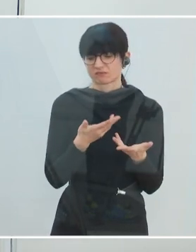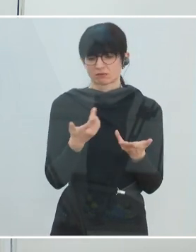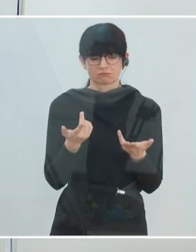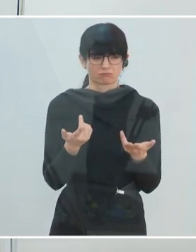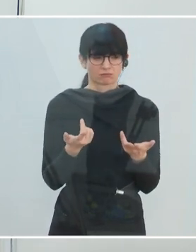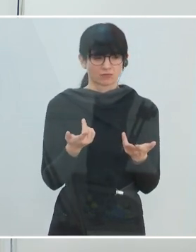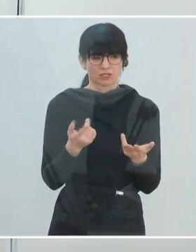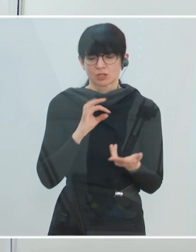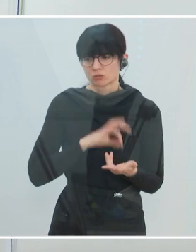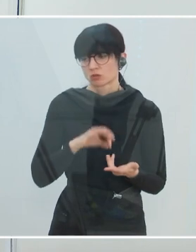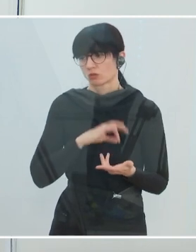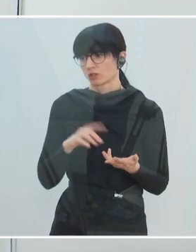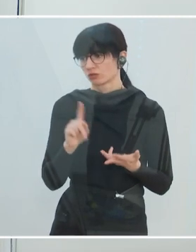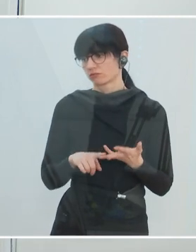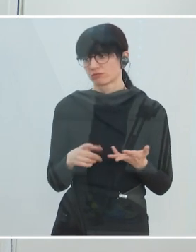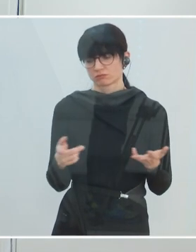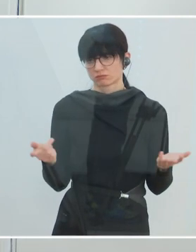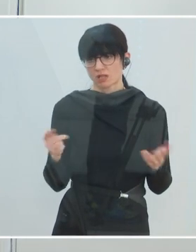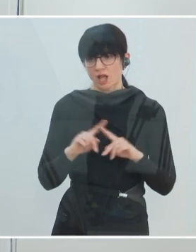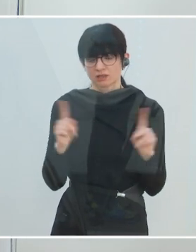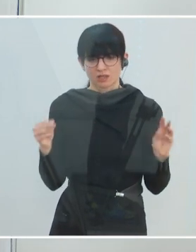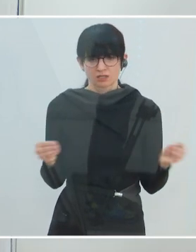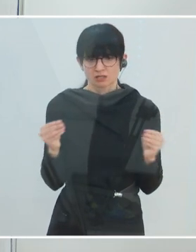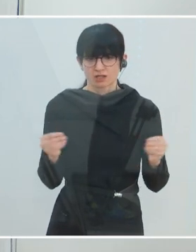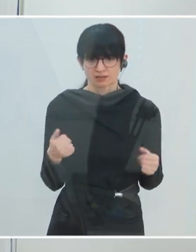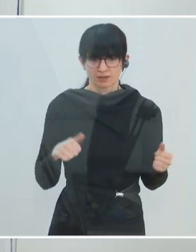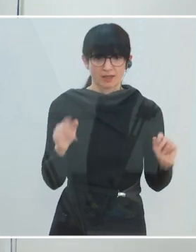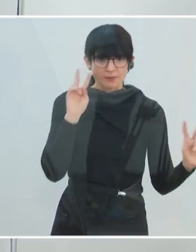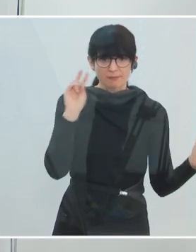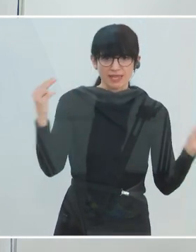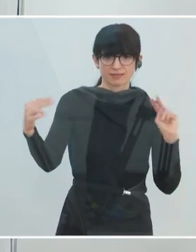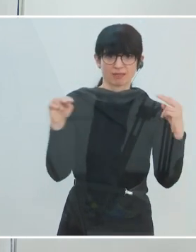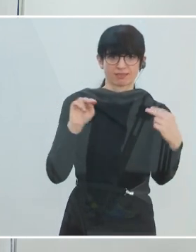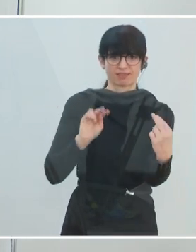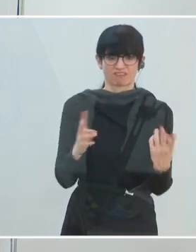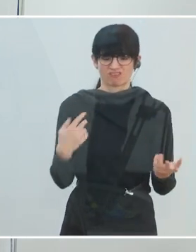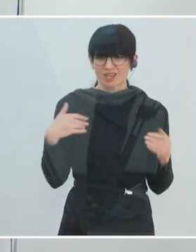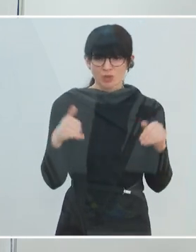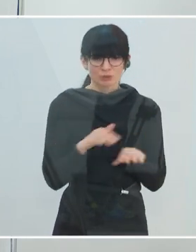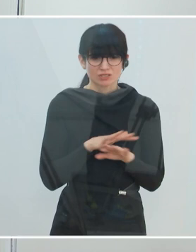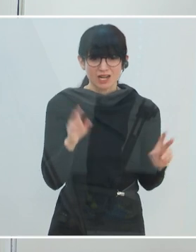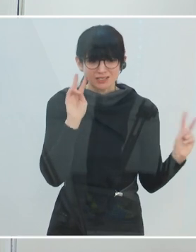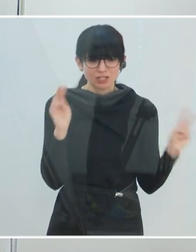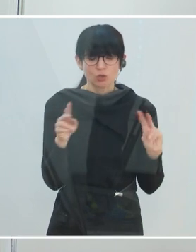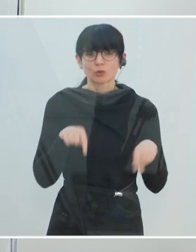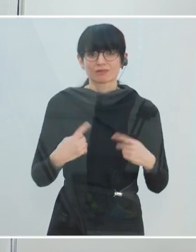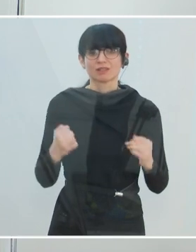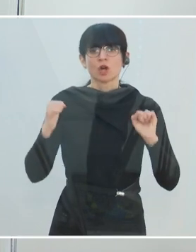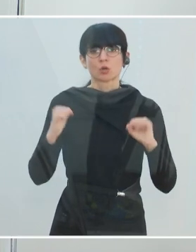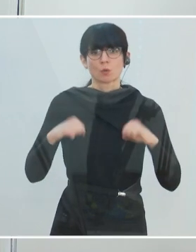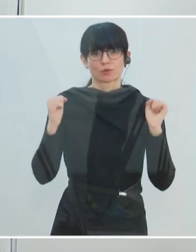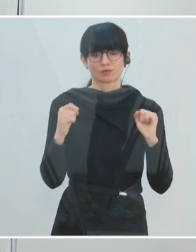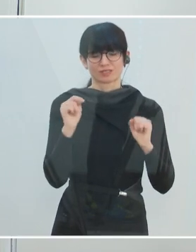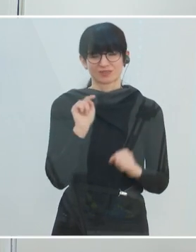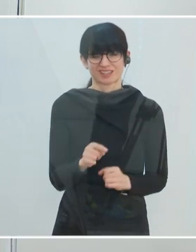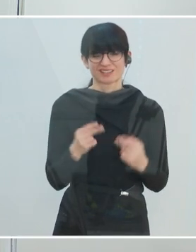psychologischer Seite, aber auch noch von anderen Seiten. Und man muss sich alle diese Expertisen anschauen und dann einen Kompromiss bilden. Und das